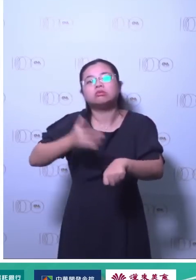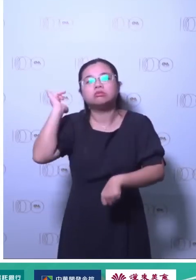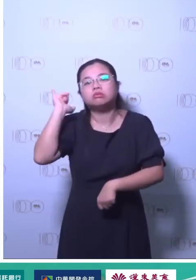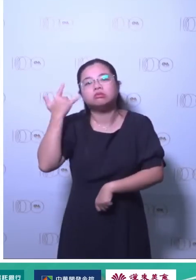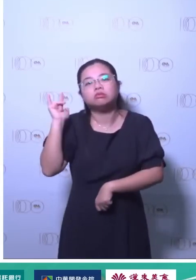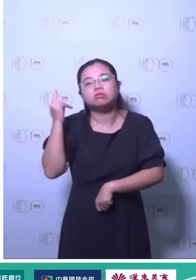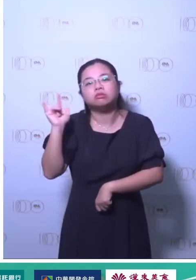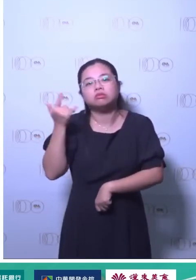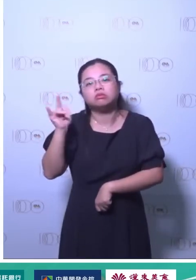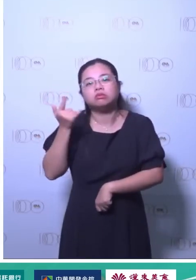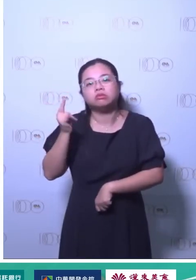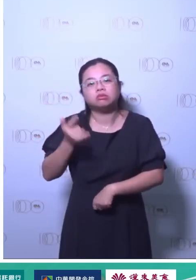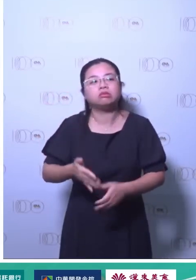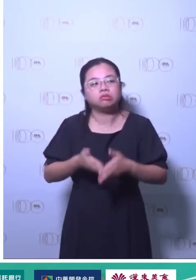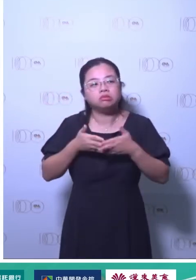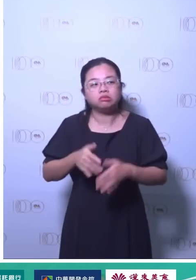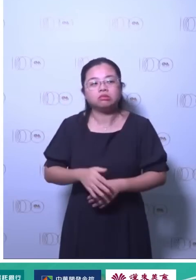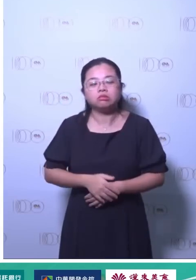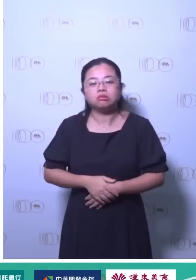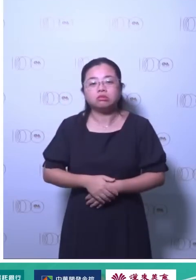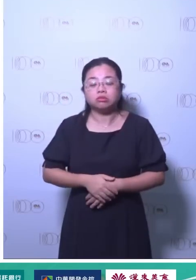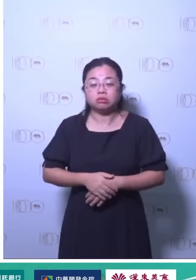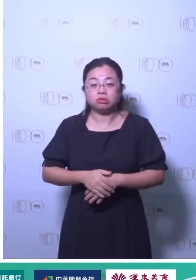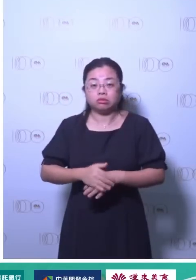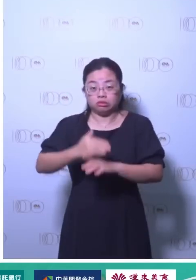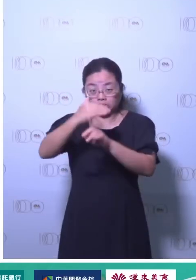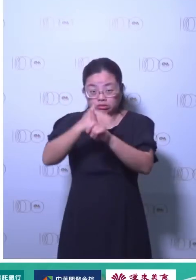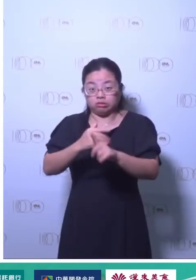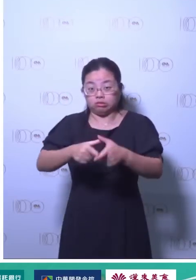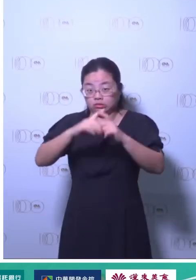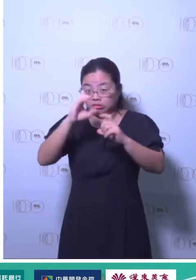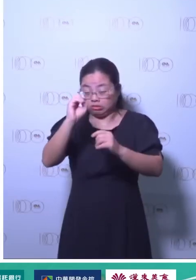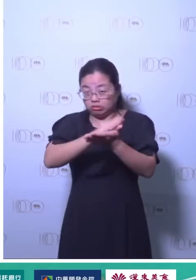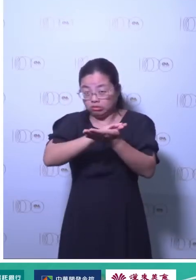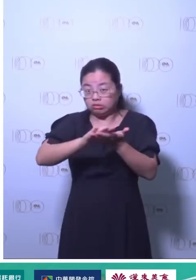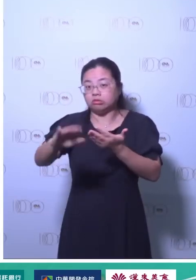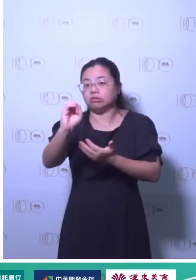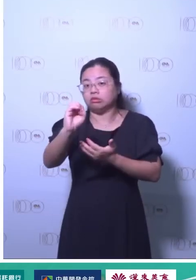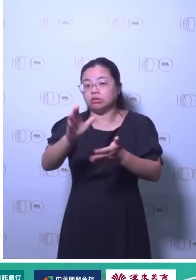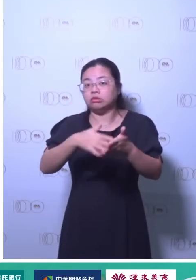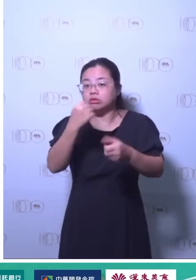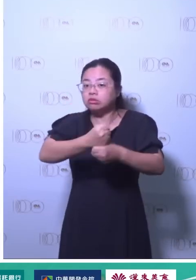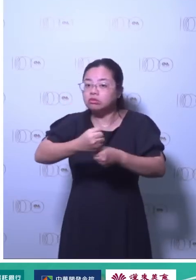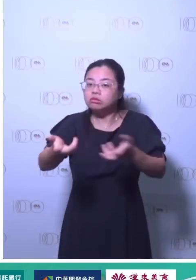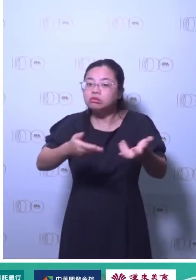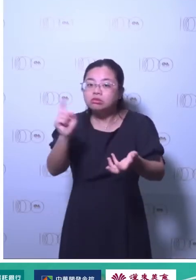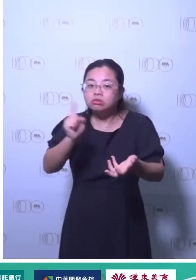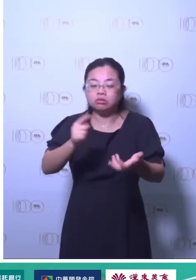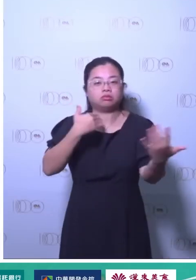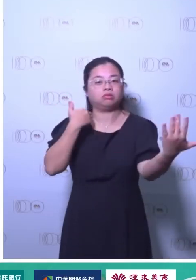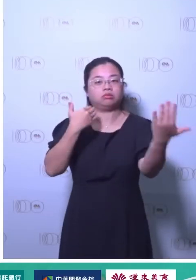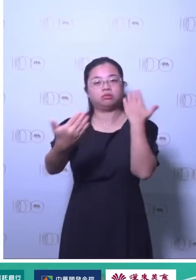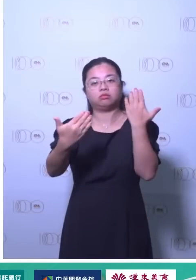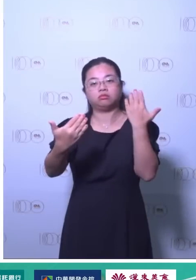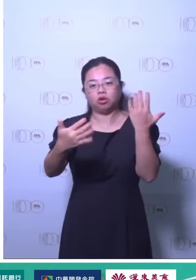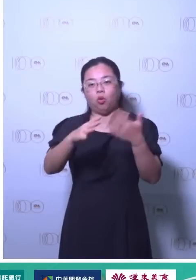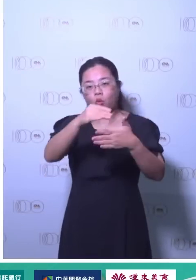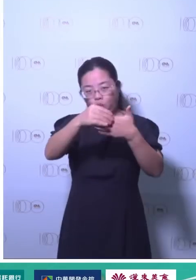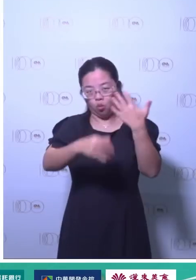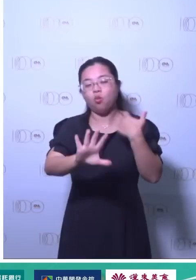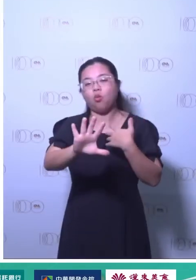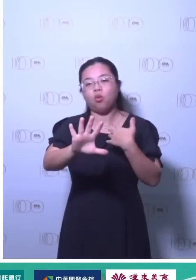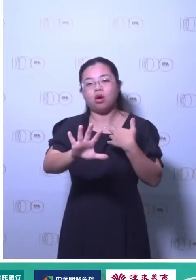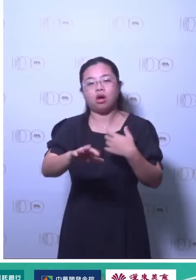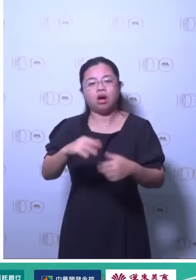所以净林在技术的限制底下它是长期目标呼应我们刚才讲要承诺的话你可以承诺但承诺2050你要等技术